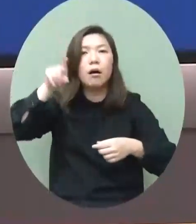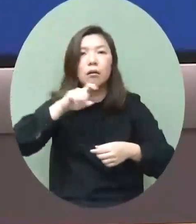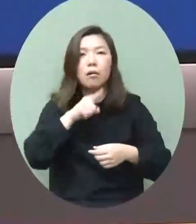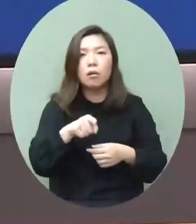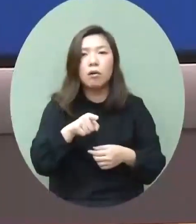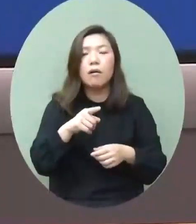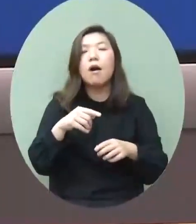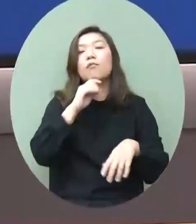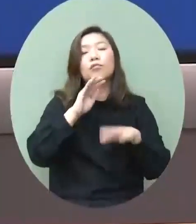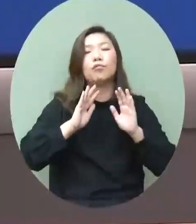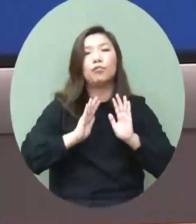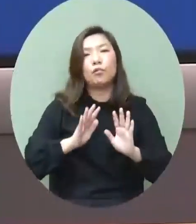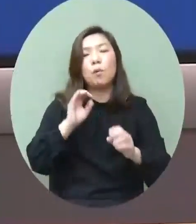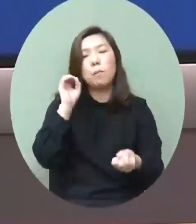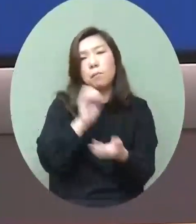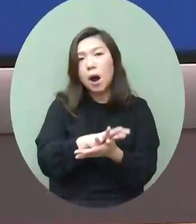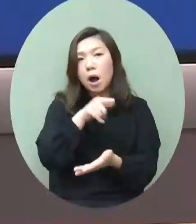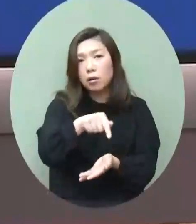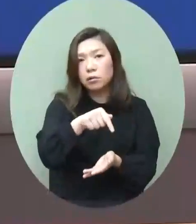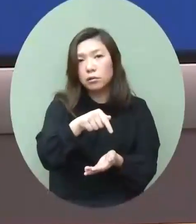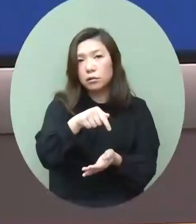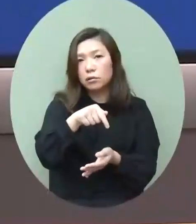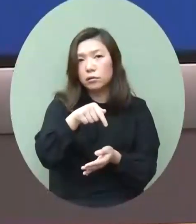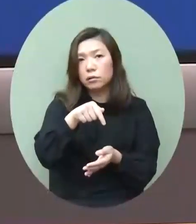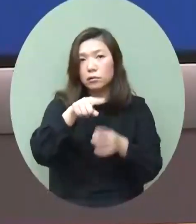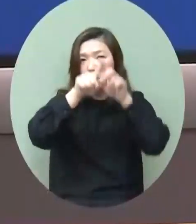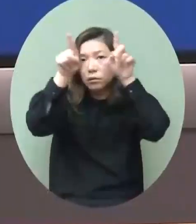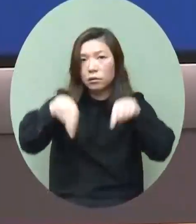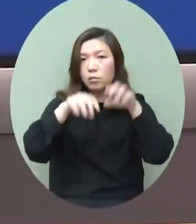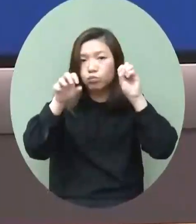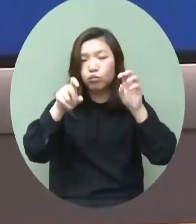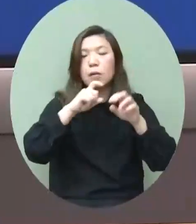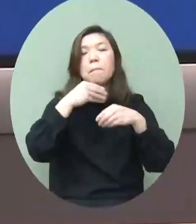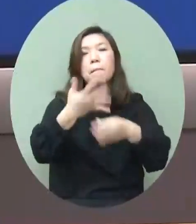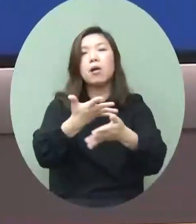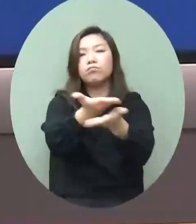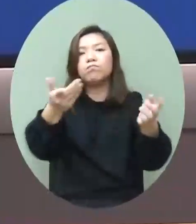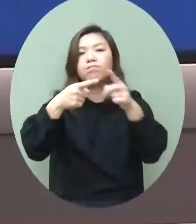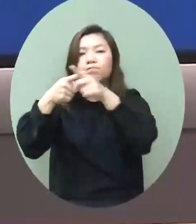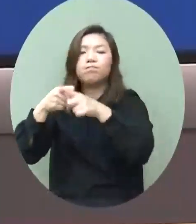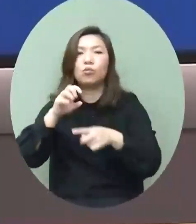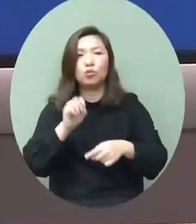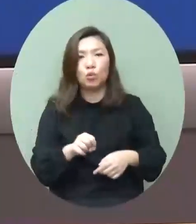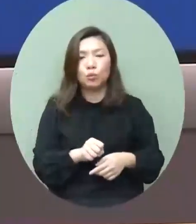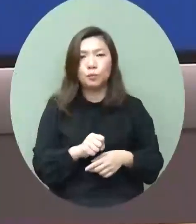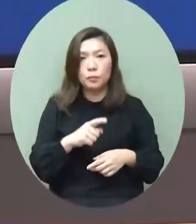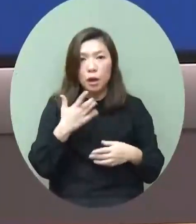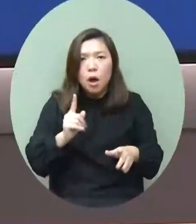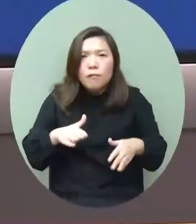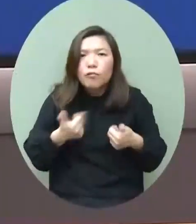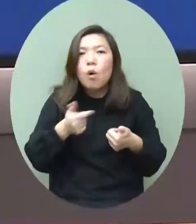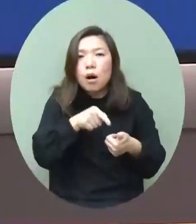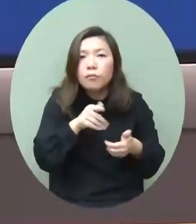防感方現在正在生產希望給多些市民可以使用在復原方面一樣